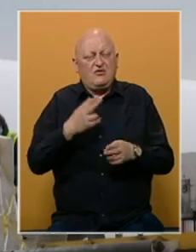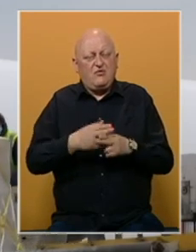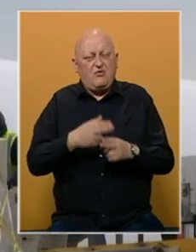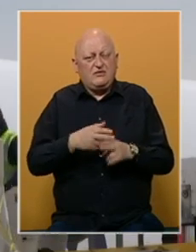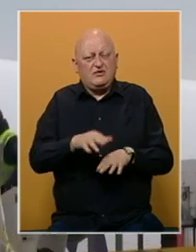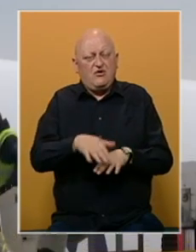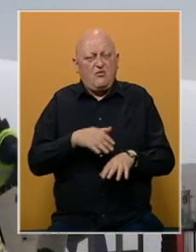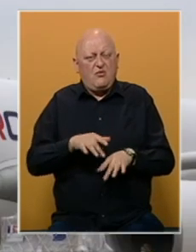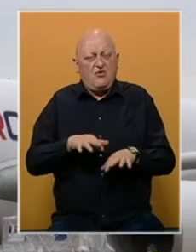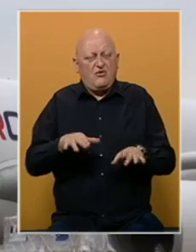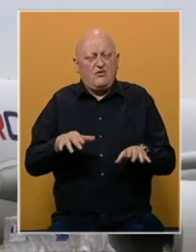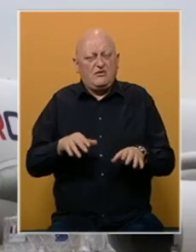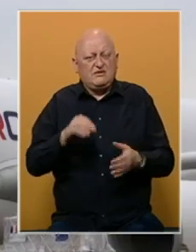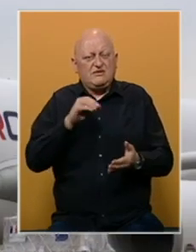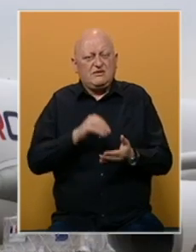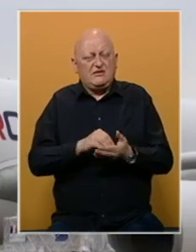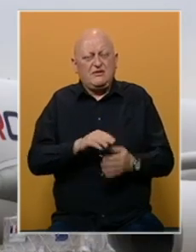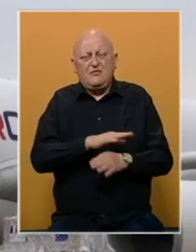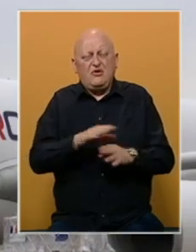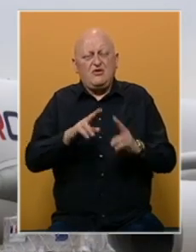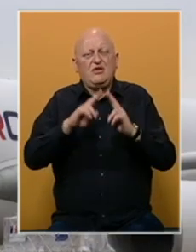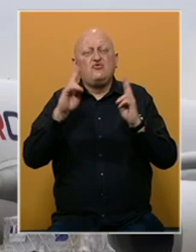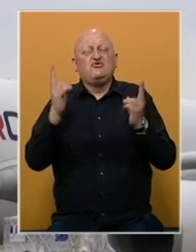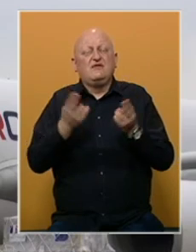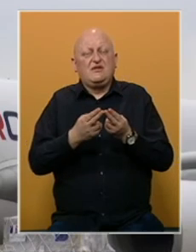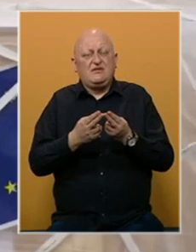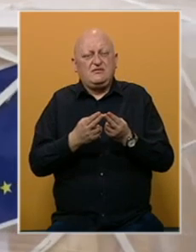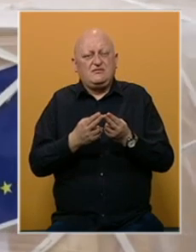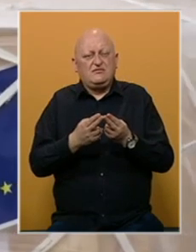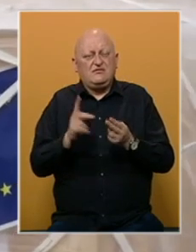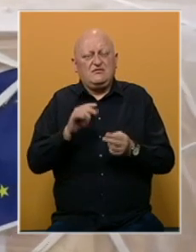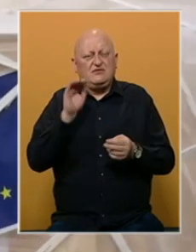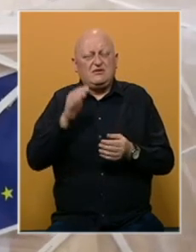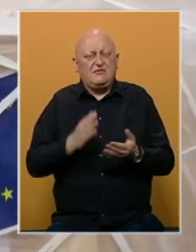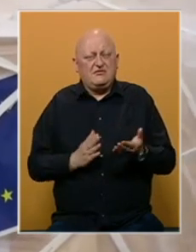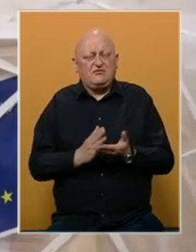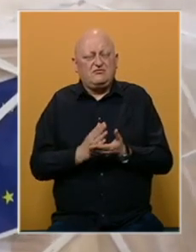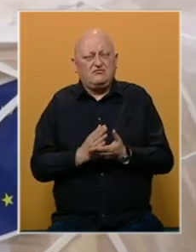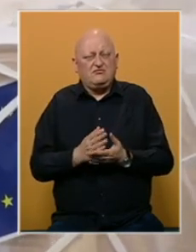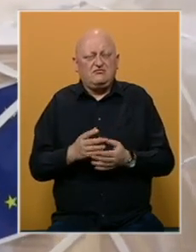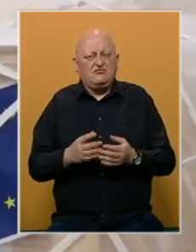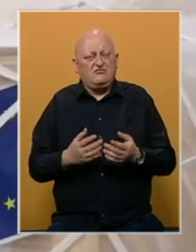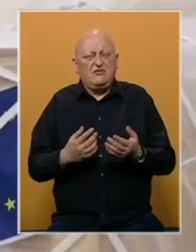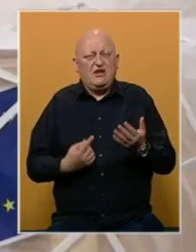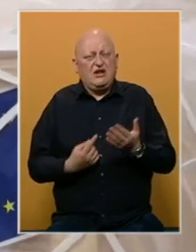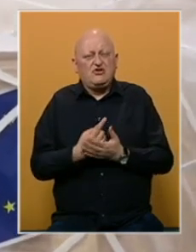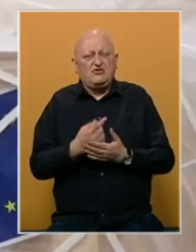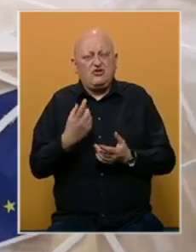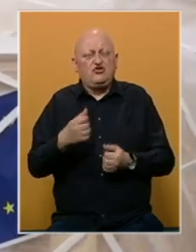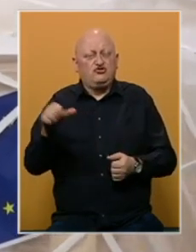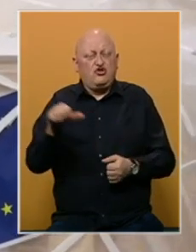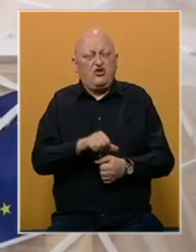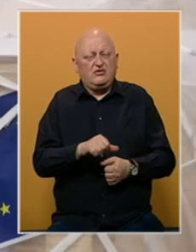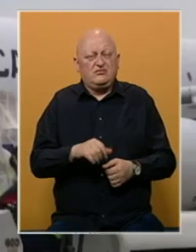početka pandemije zabilježen bilo gdje u svijetu. Uz neprijavljene slučajeve bilans je strahuje se daleko veći.